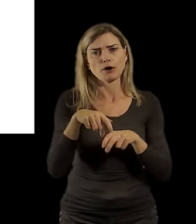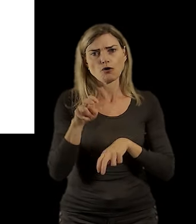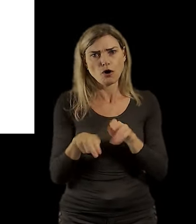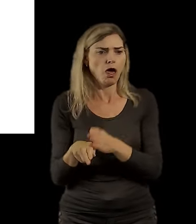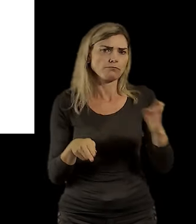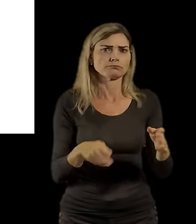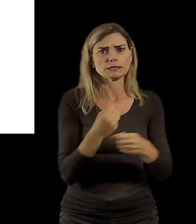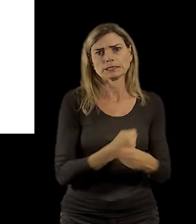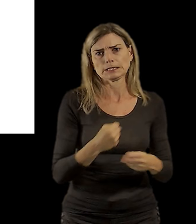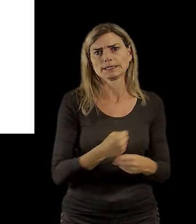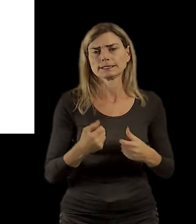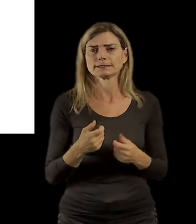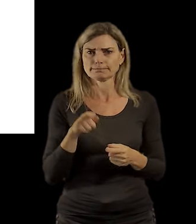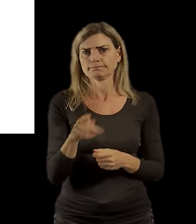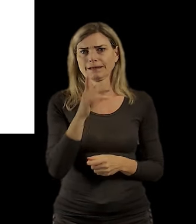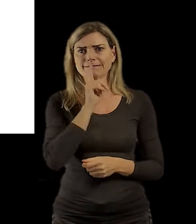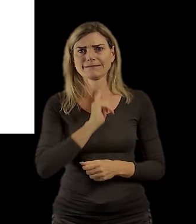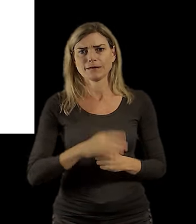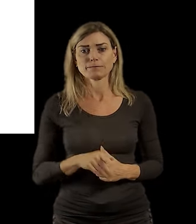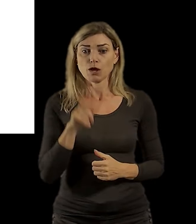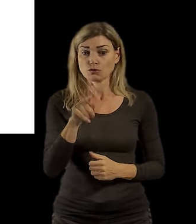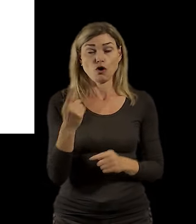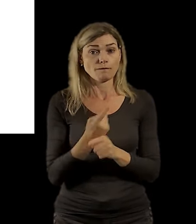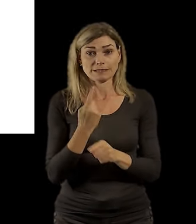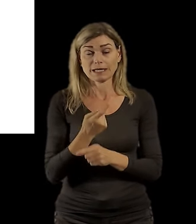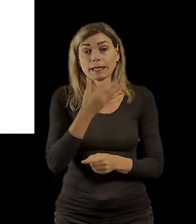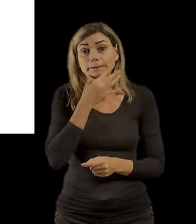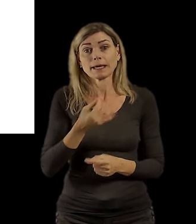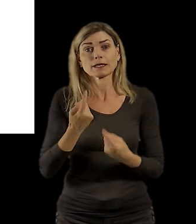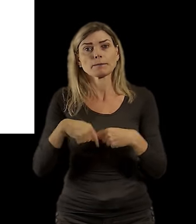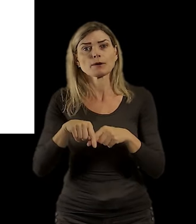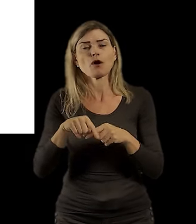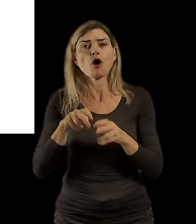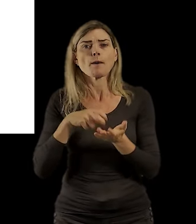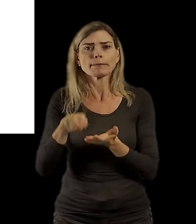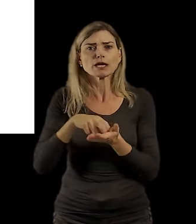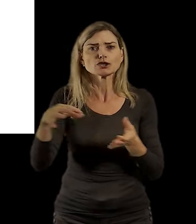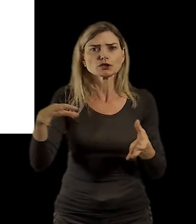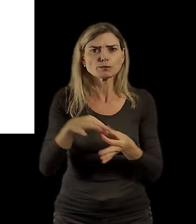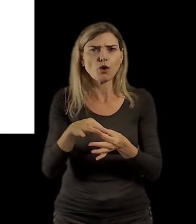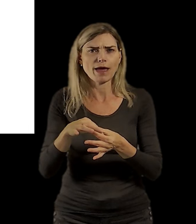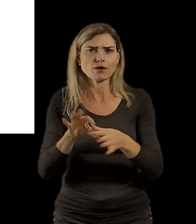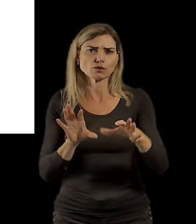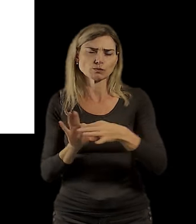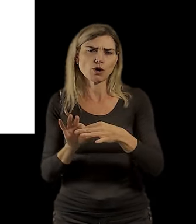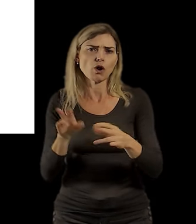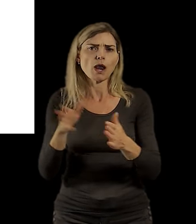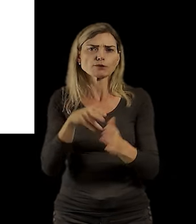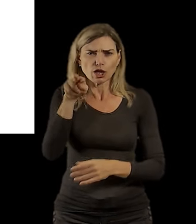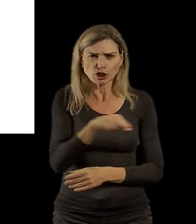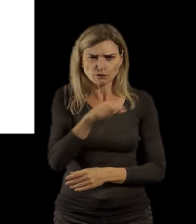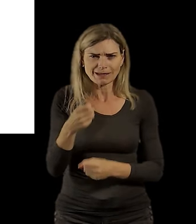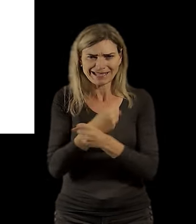nějakého řešení, které prospívá těm pěším propojkám, tohle je konkrétně teda křížení dvou ulic, kde